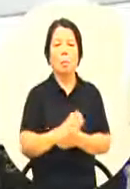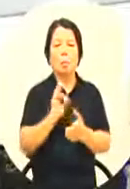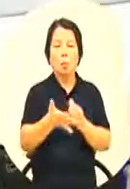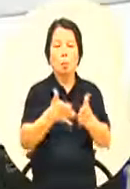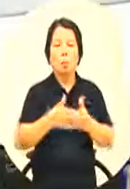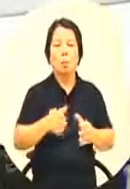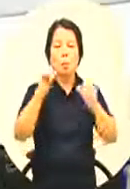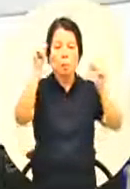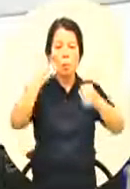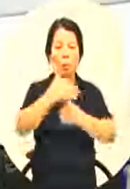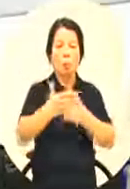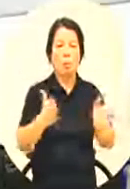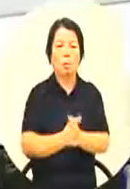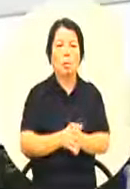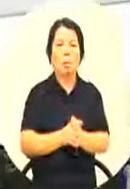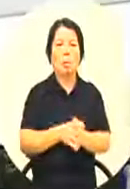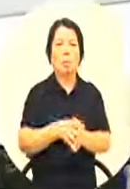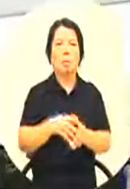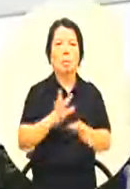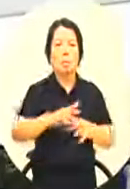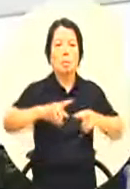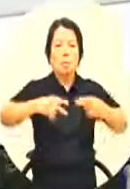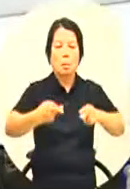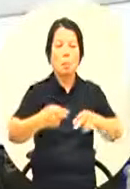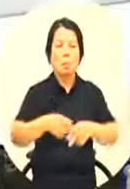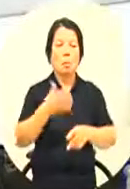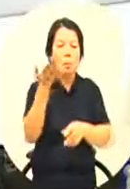体育班从三年级调到五年级